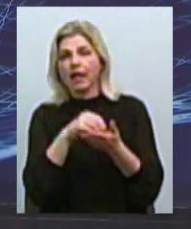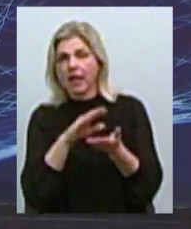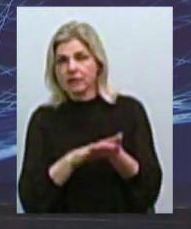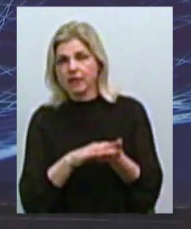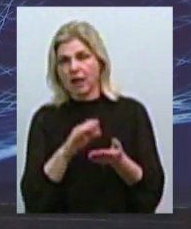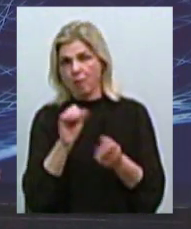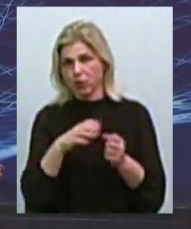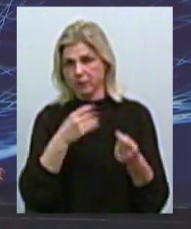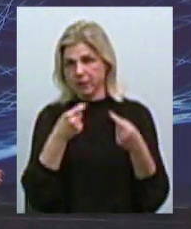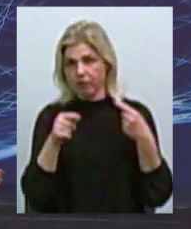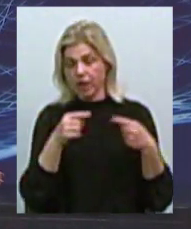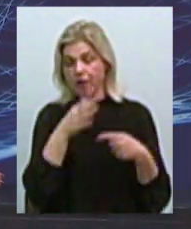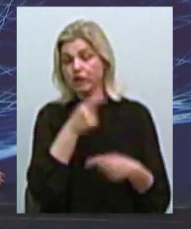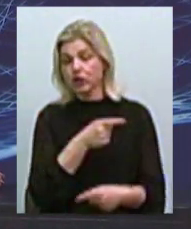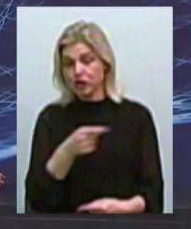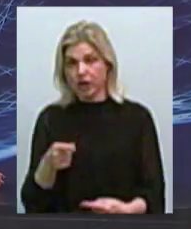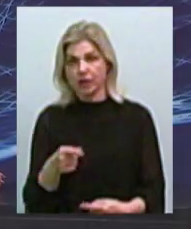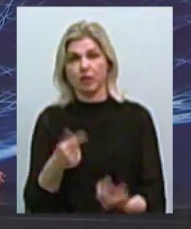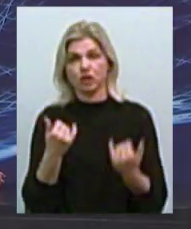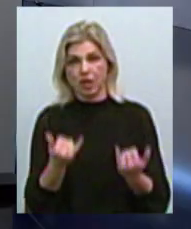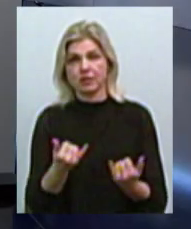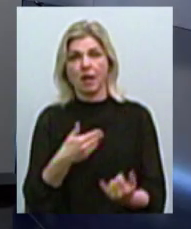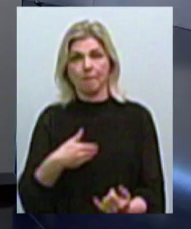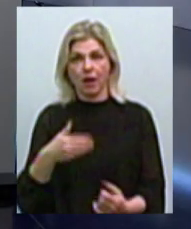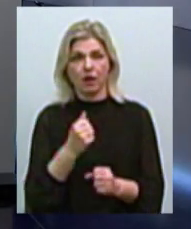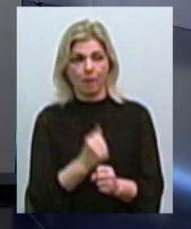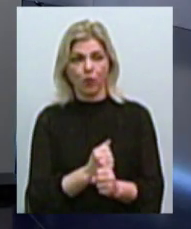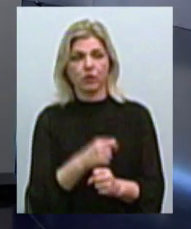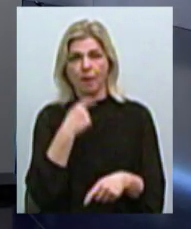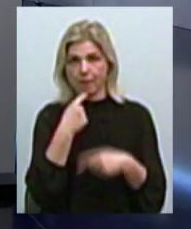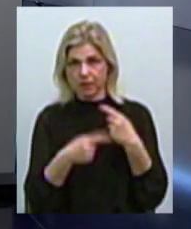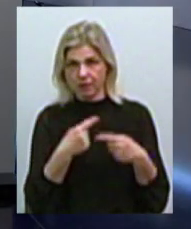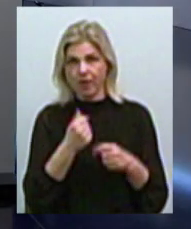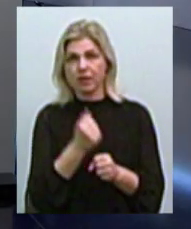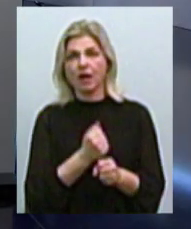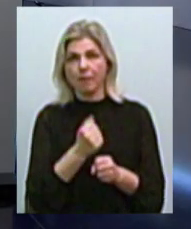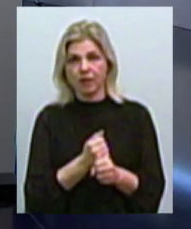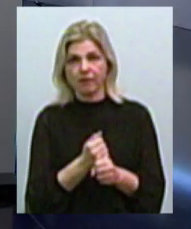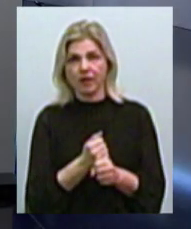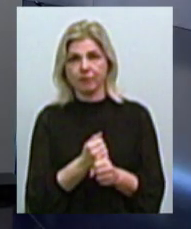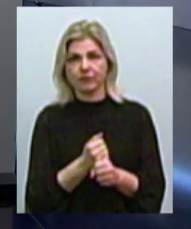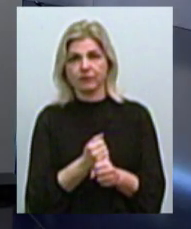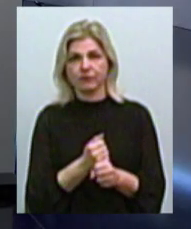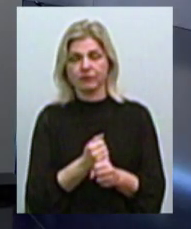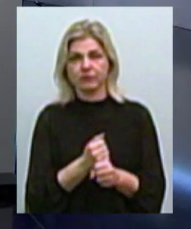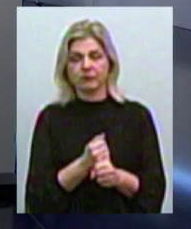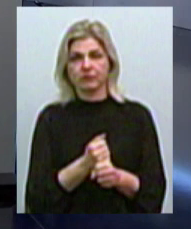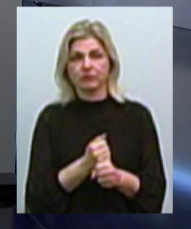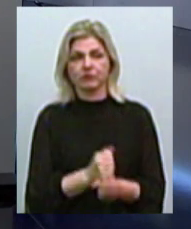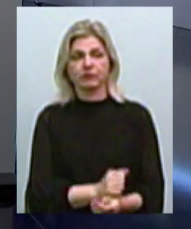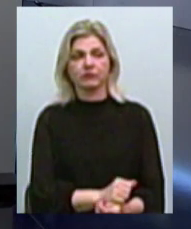то в течіні, вот сейчас ми работаєм постоянно, ми отрабатываем те